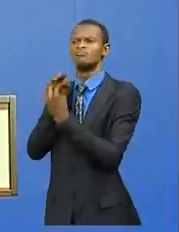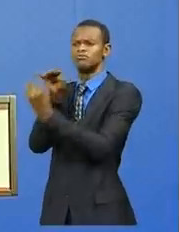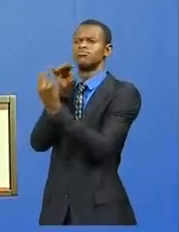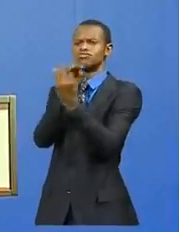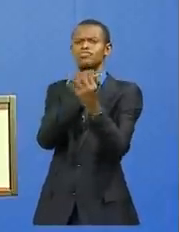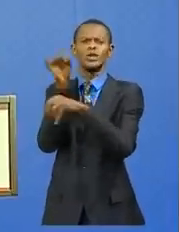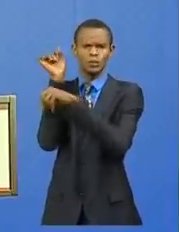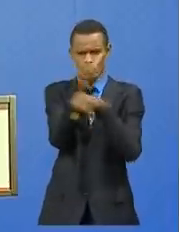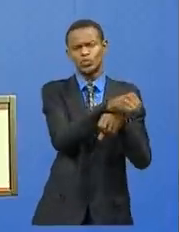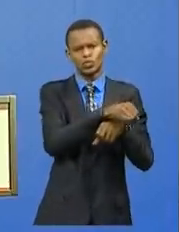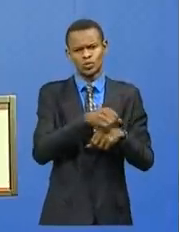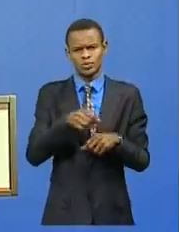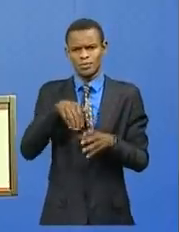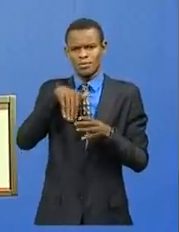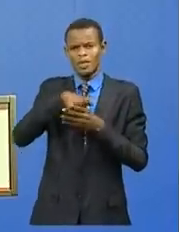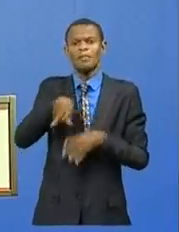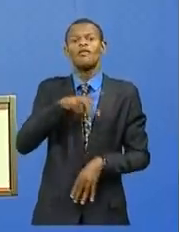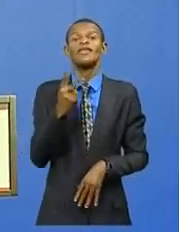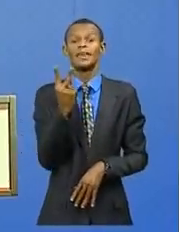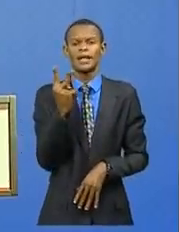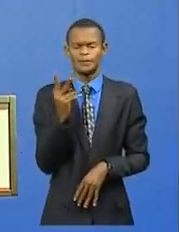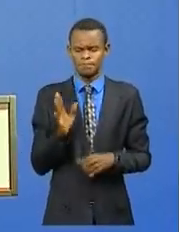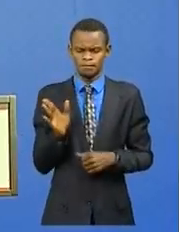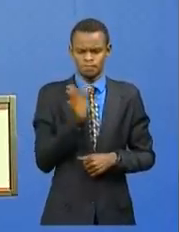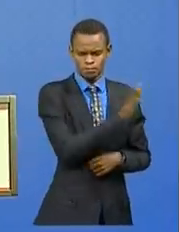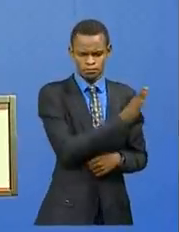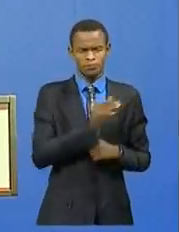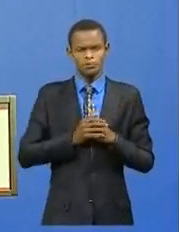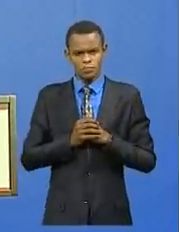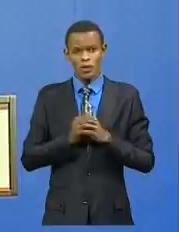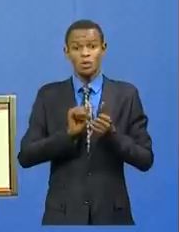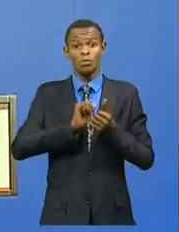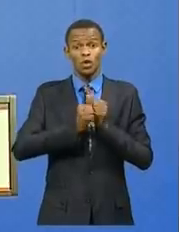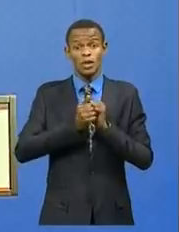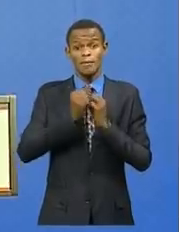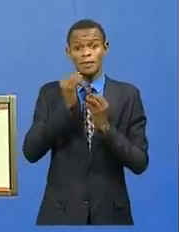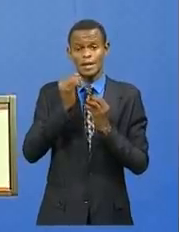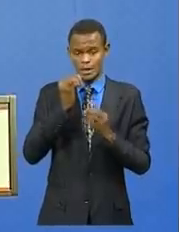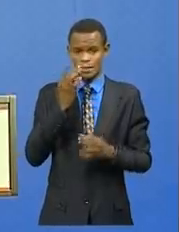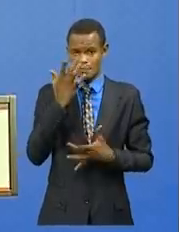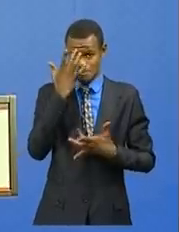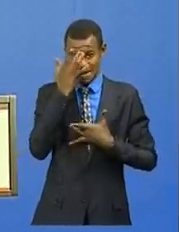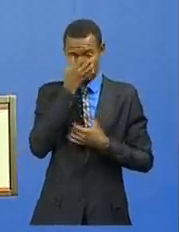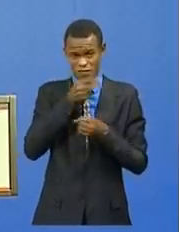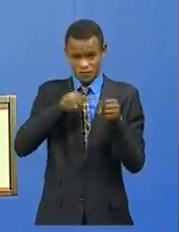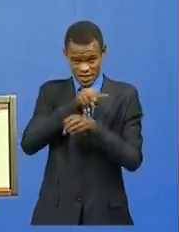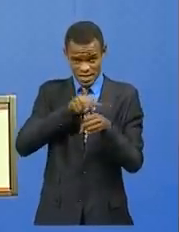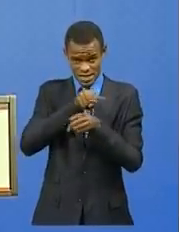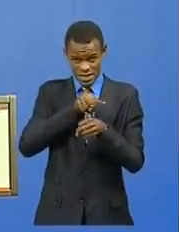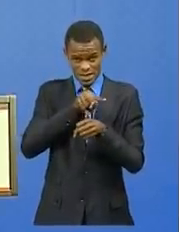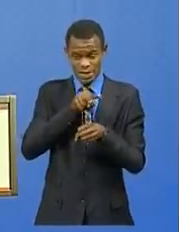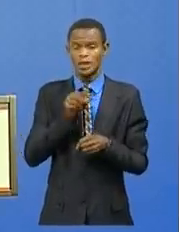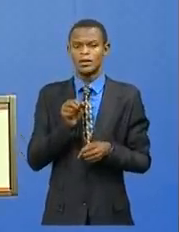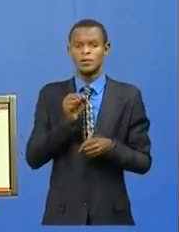de l'évolution de la pandémie à Covid-19, le ministre de la Santé publique, Hygiène et Prévention